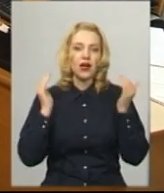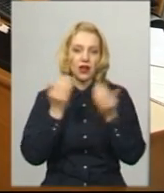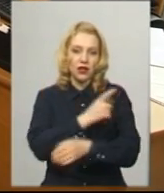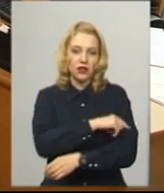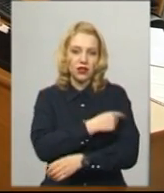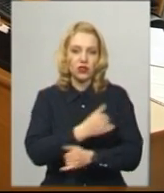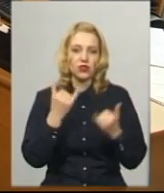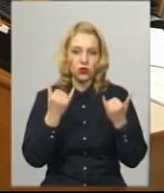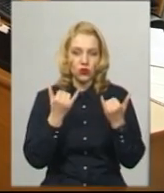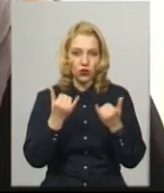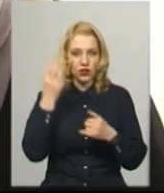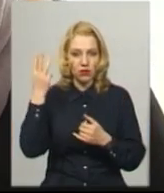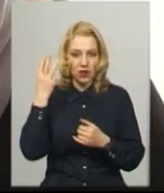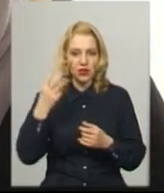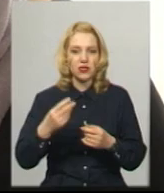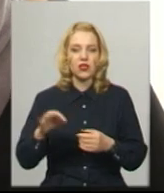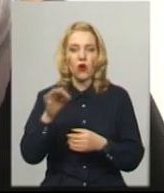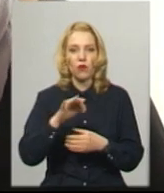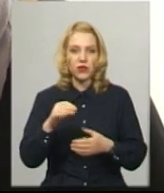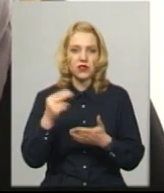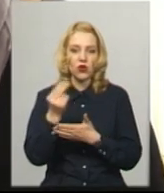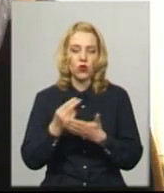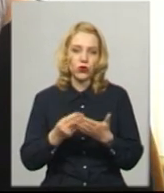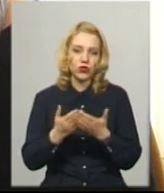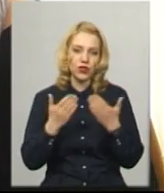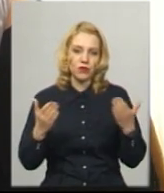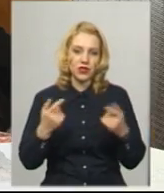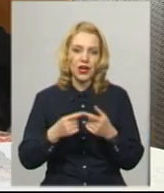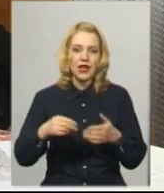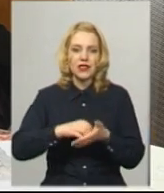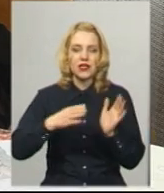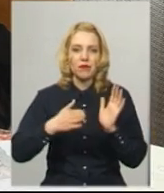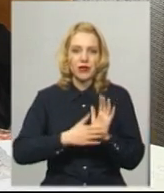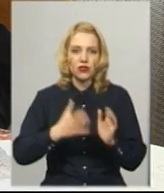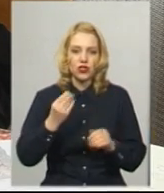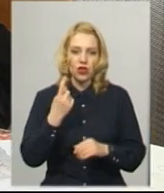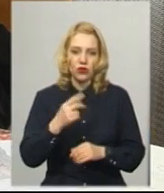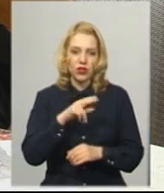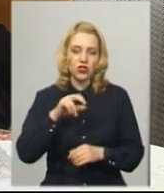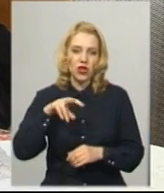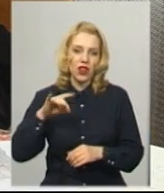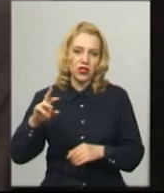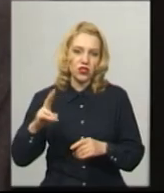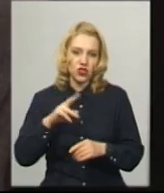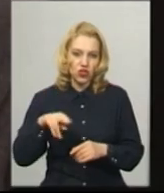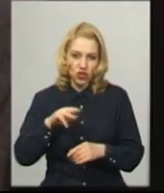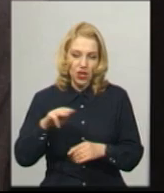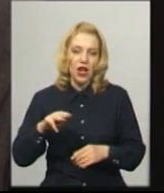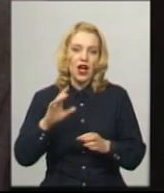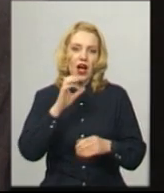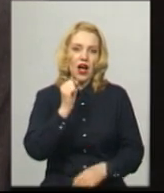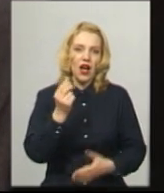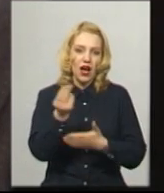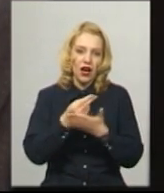Хмельницький обласний художній музей запустив ще один новий челендж креативних індустрій – арт-ізоляція. Про це розповіла старша наукова